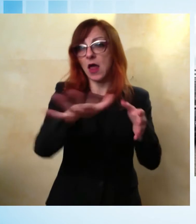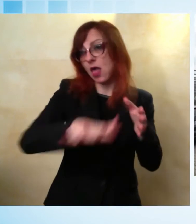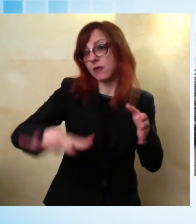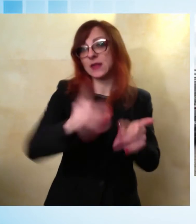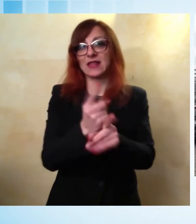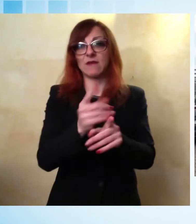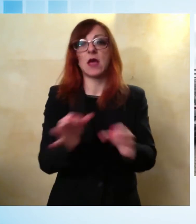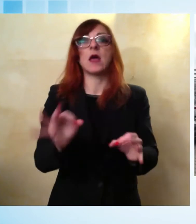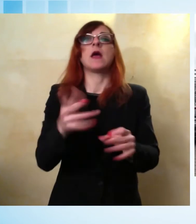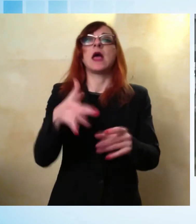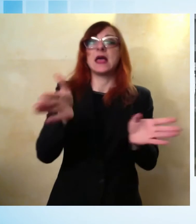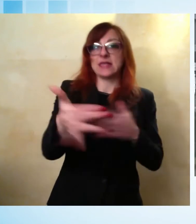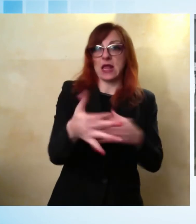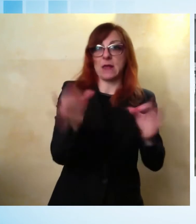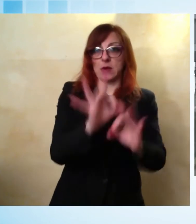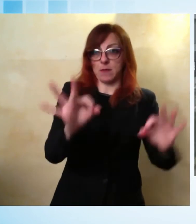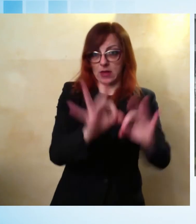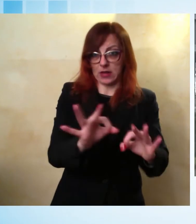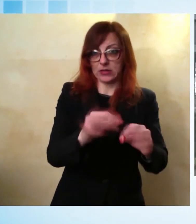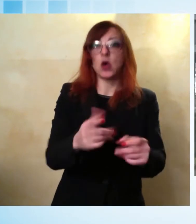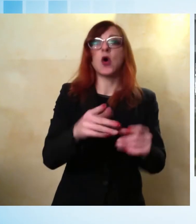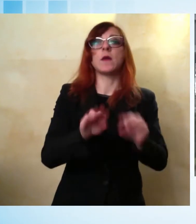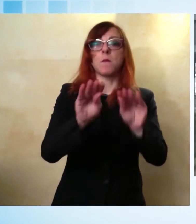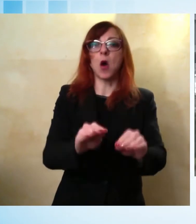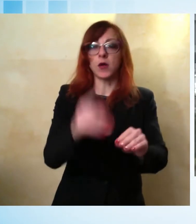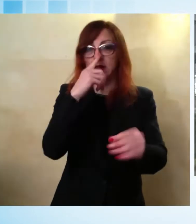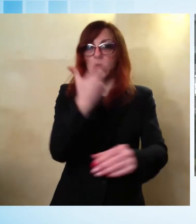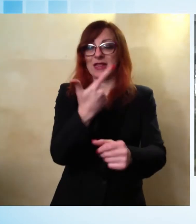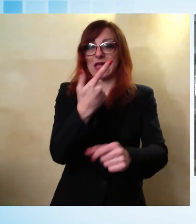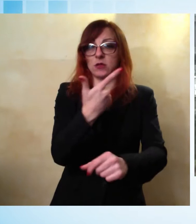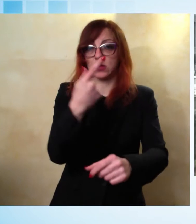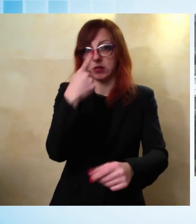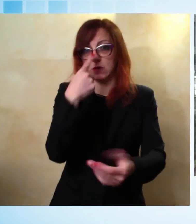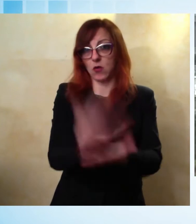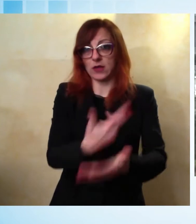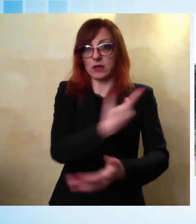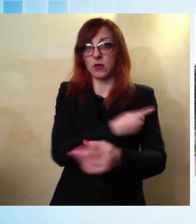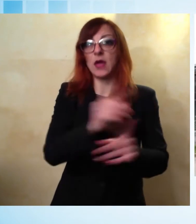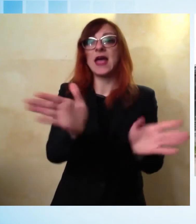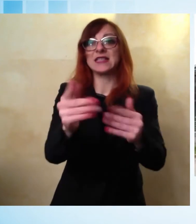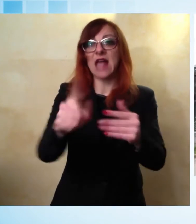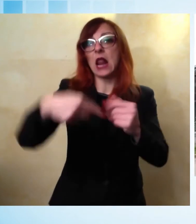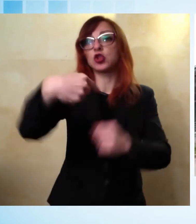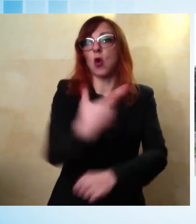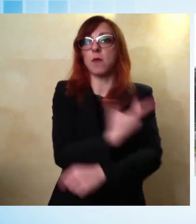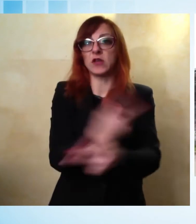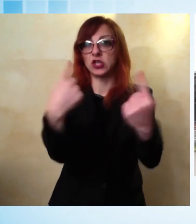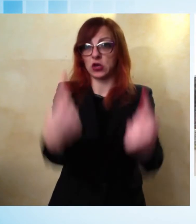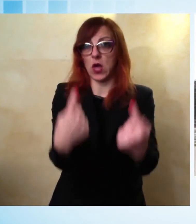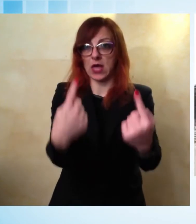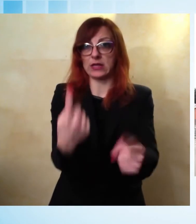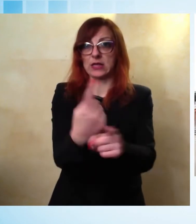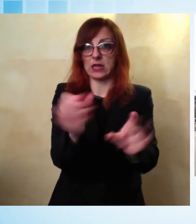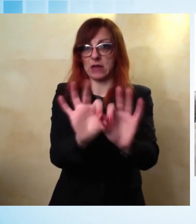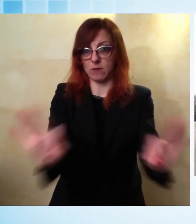vaccino, le postazioni per le somministrazioni e anche una sala post-vaccinazione. L'obiettivo sarebbe quello di somministrare al